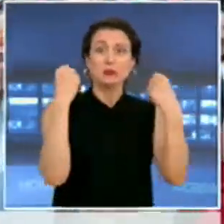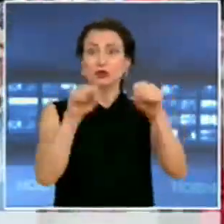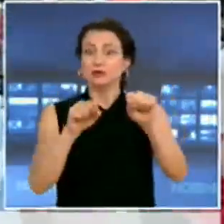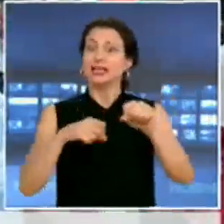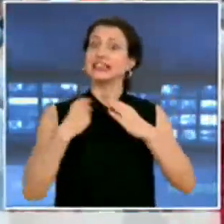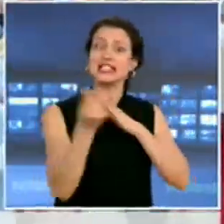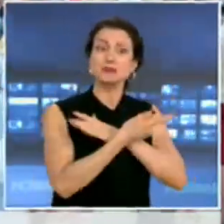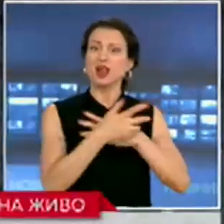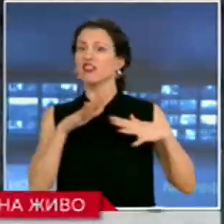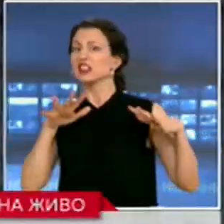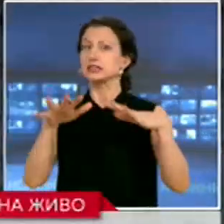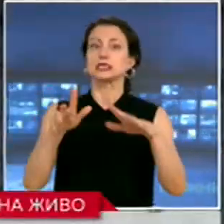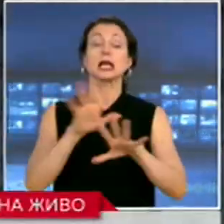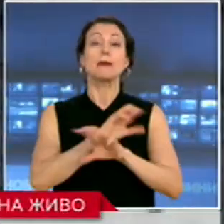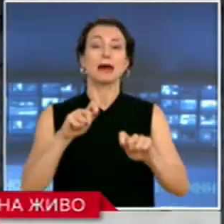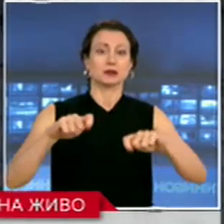провокации.